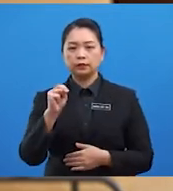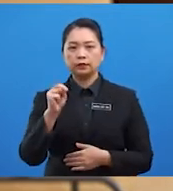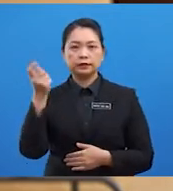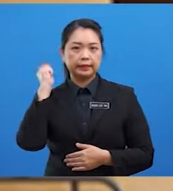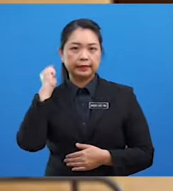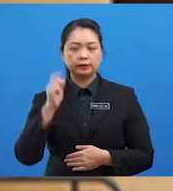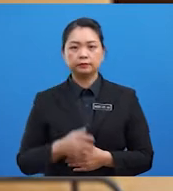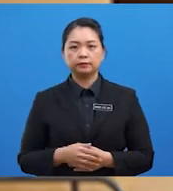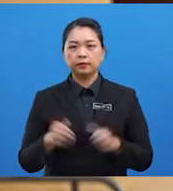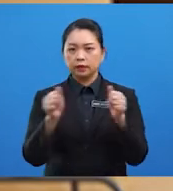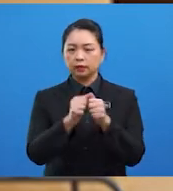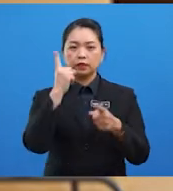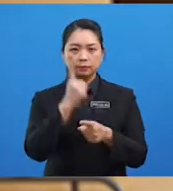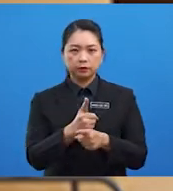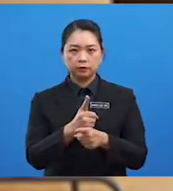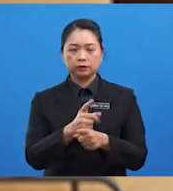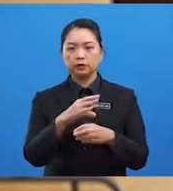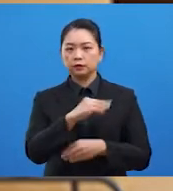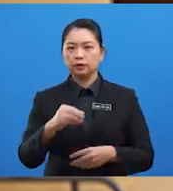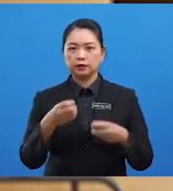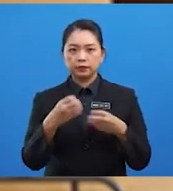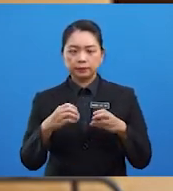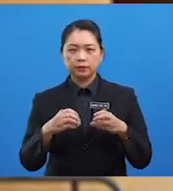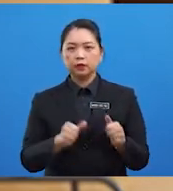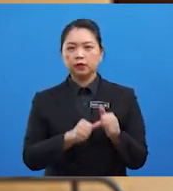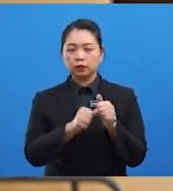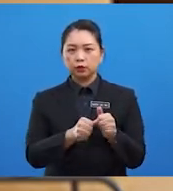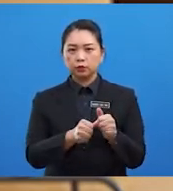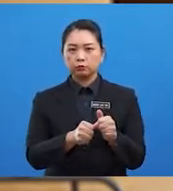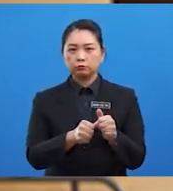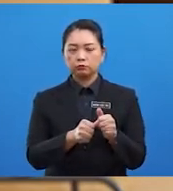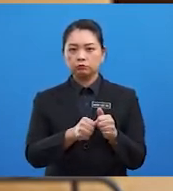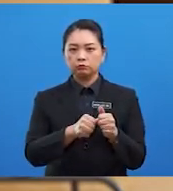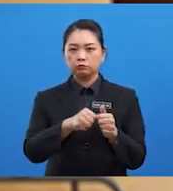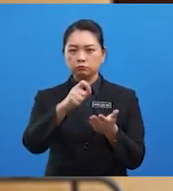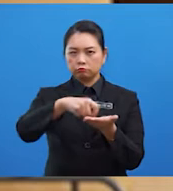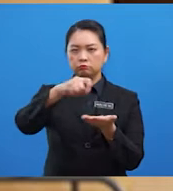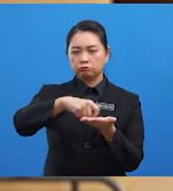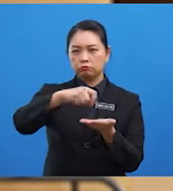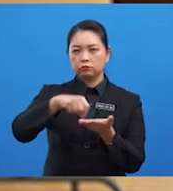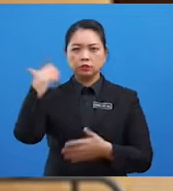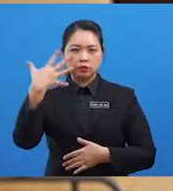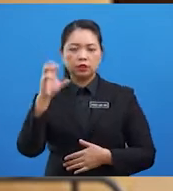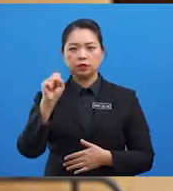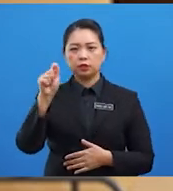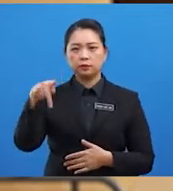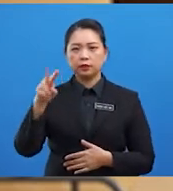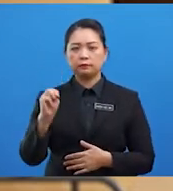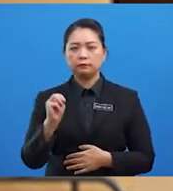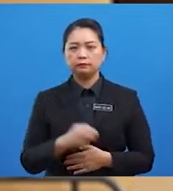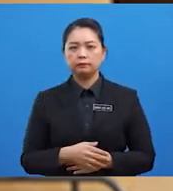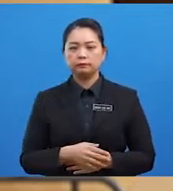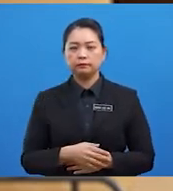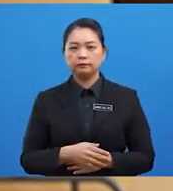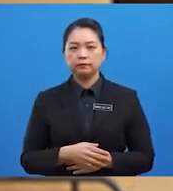berikan tadi dengan tepat dan cepat mengikut sekima permakahan sejarah STPM dan